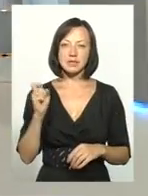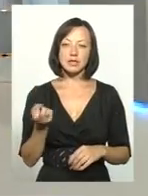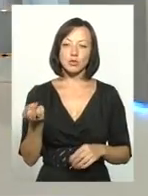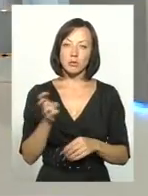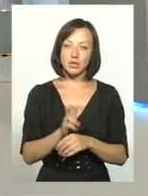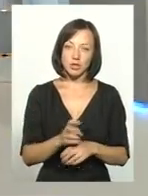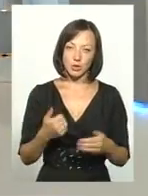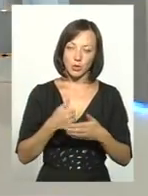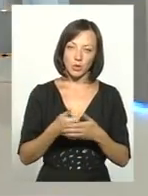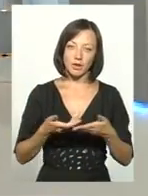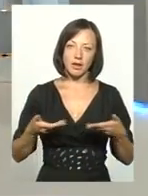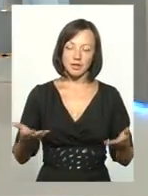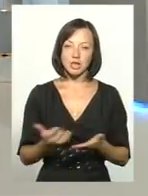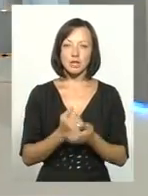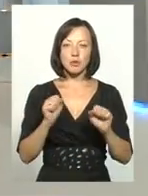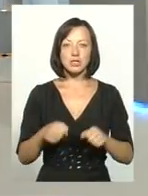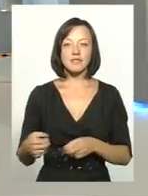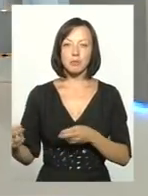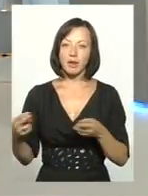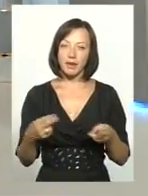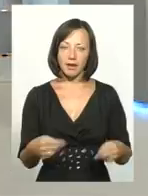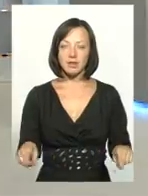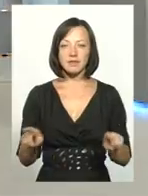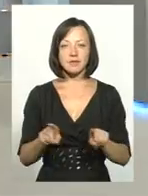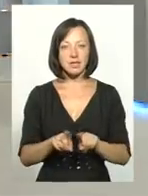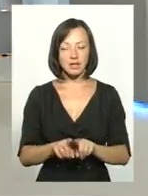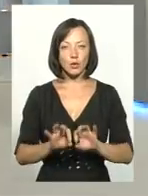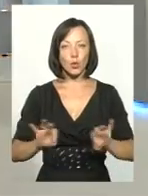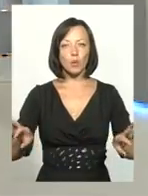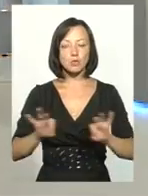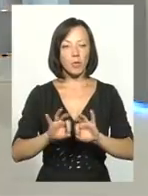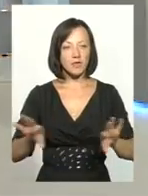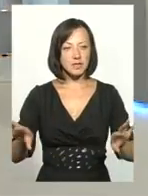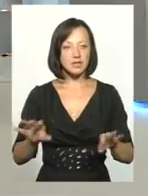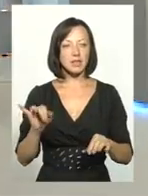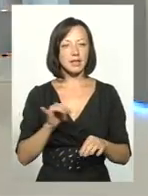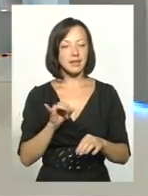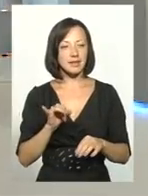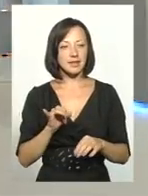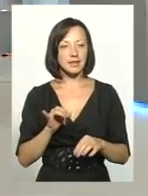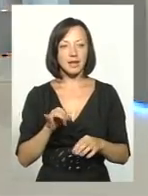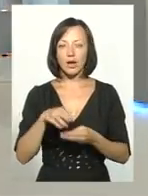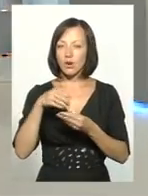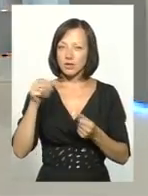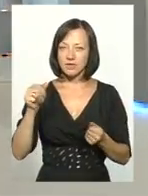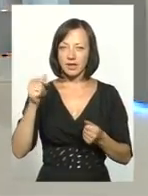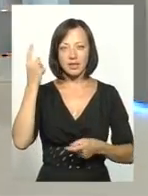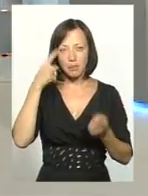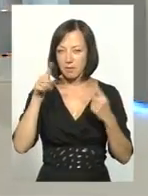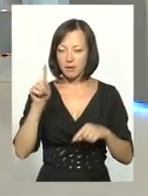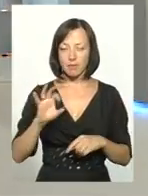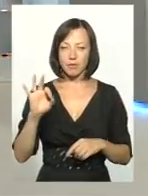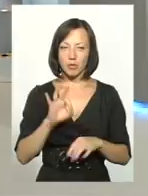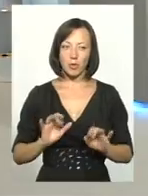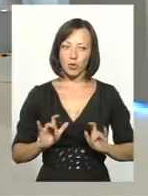прийшли до нас, знайшли можливість приїхати і все-таки розповісти і розвіяти міф щодо